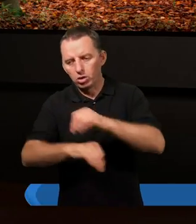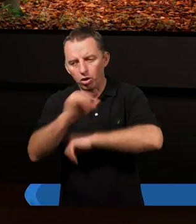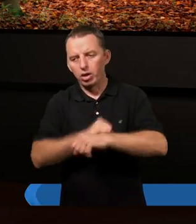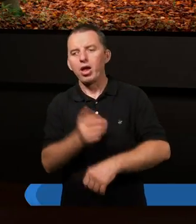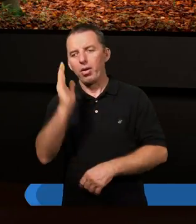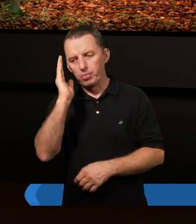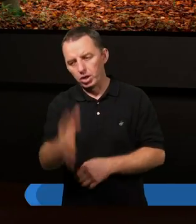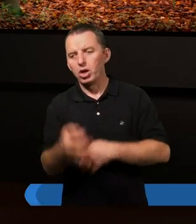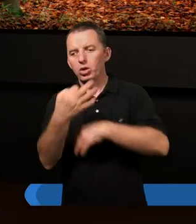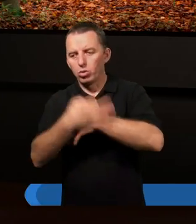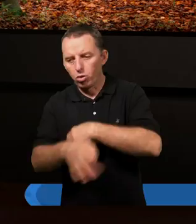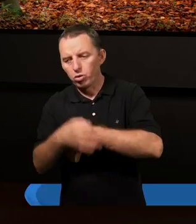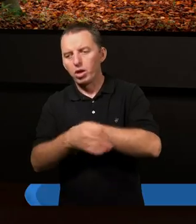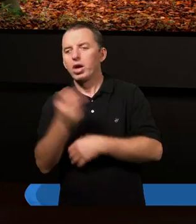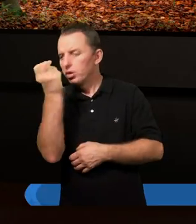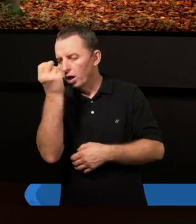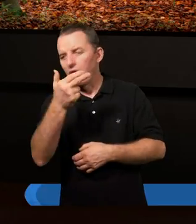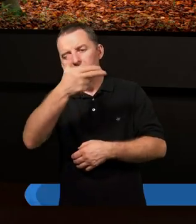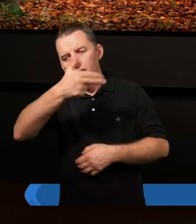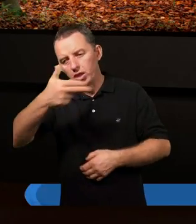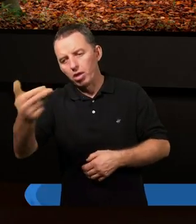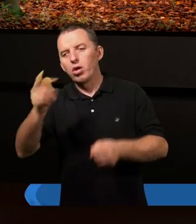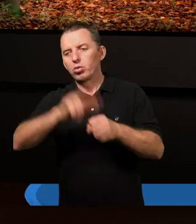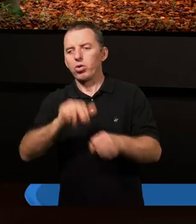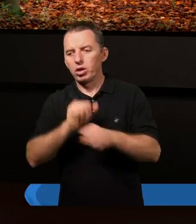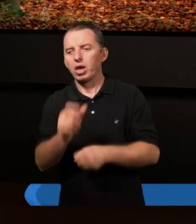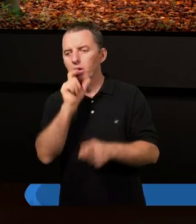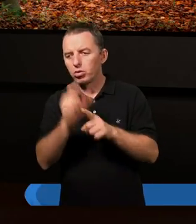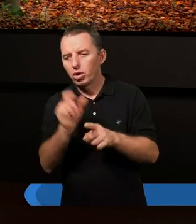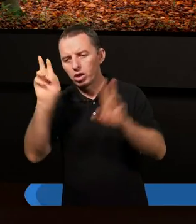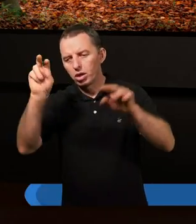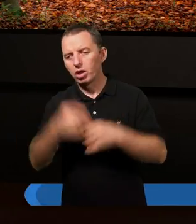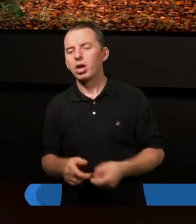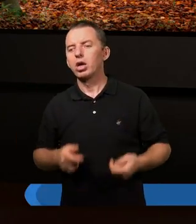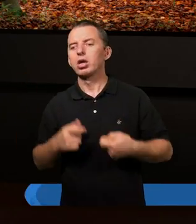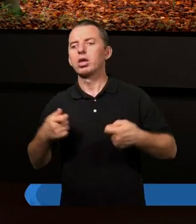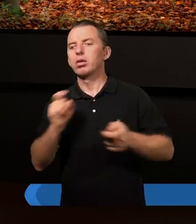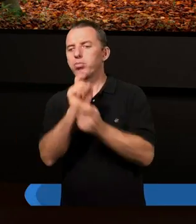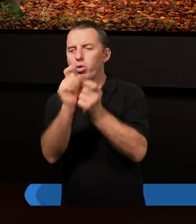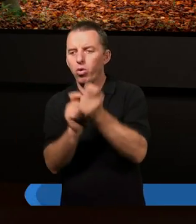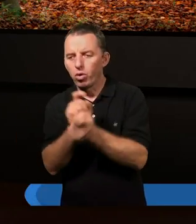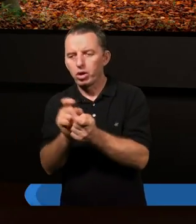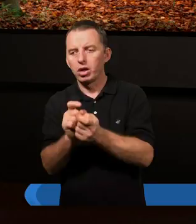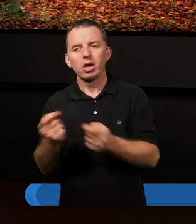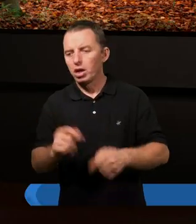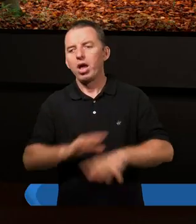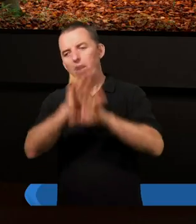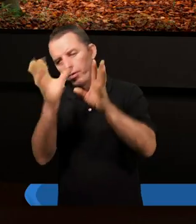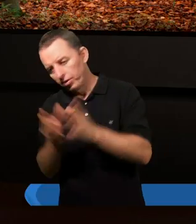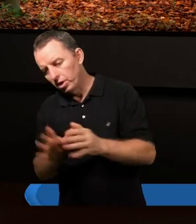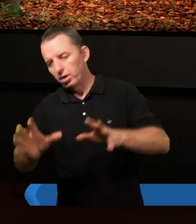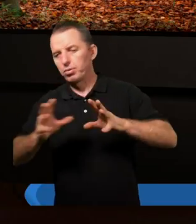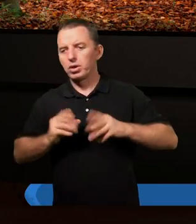i będziemy studiowali taki ciekawy temat, który jest zatytułowany Spór, że jednak nie wszyscy